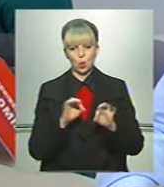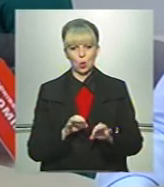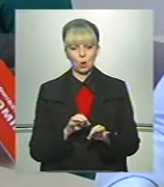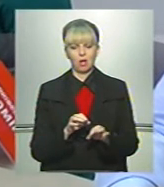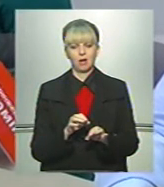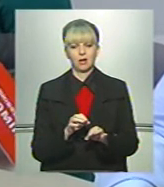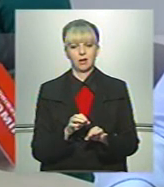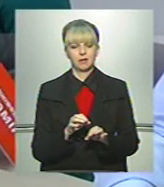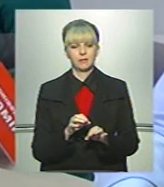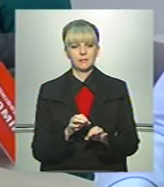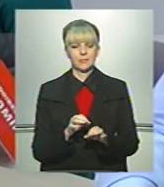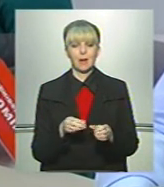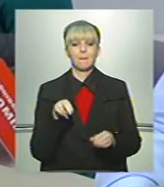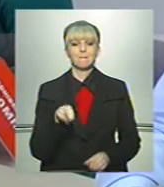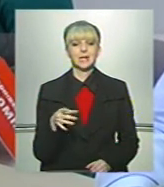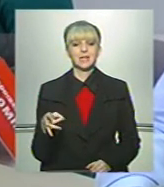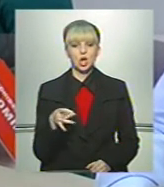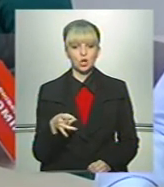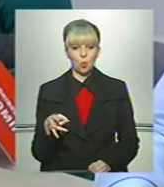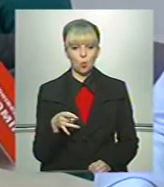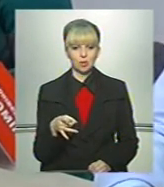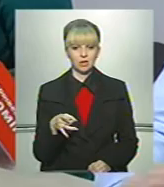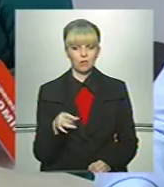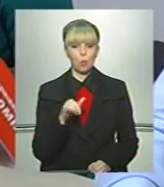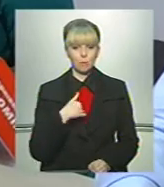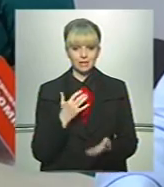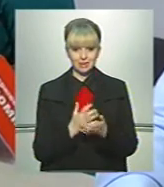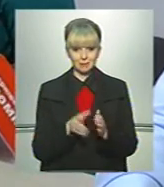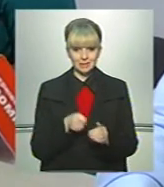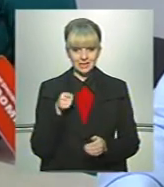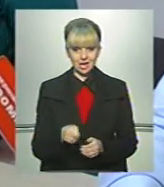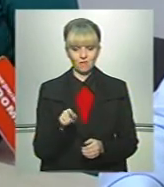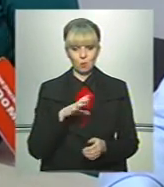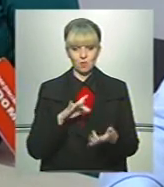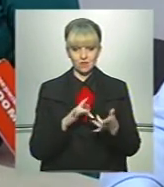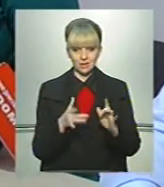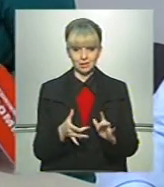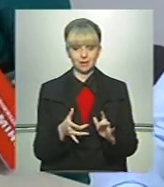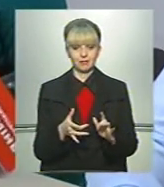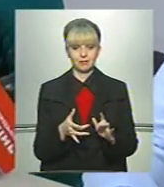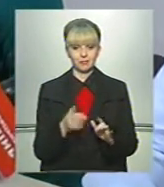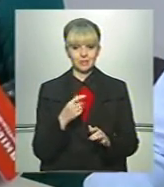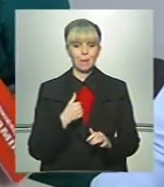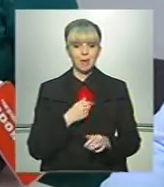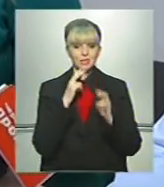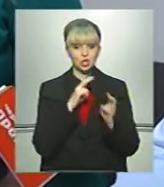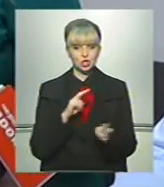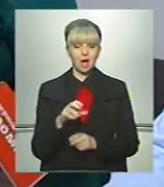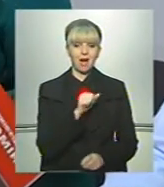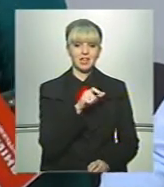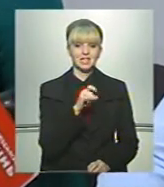Мало того, партія регіонів, у мене є ця заява, вона була і в інтернеті, на мене жалілося